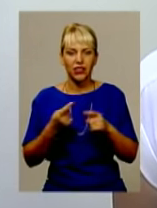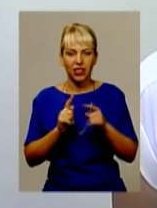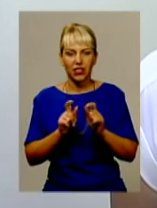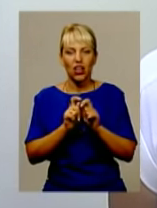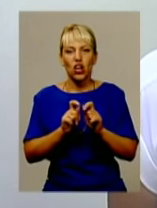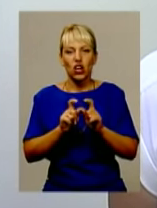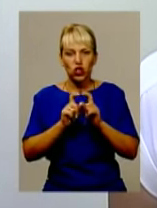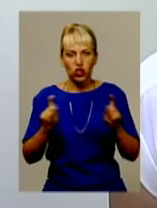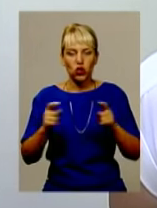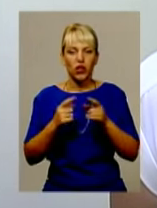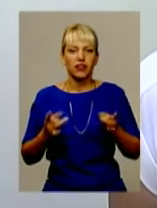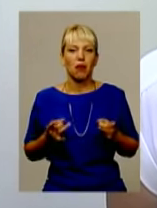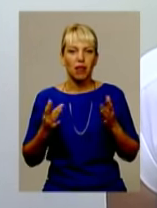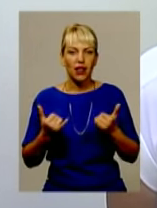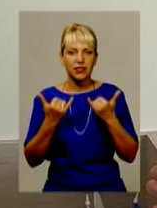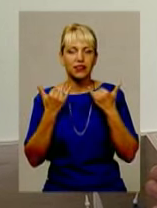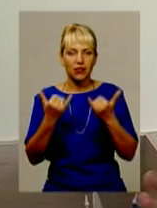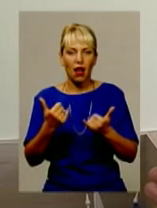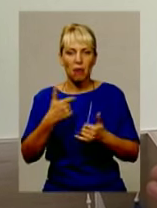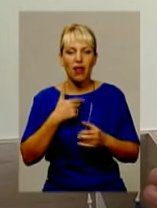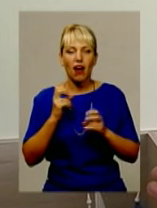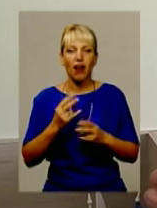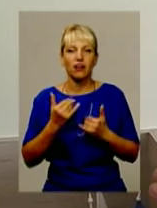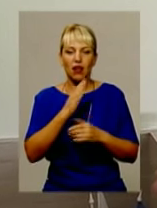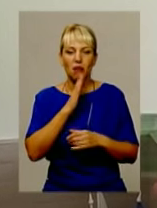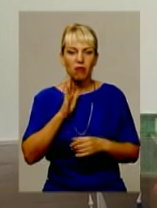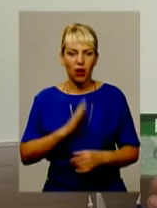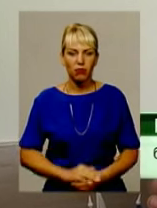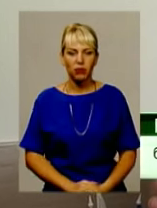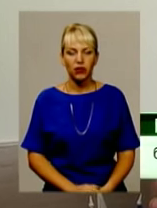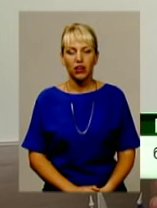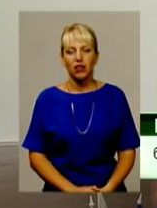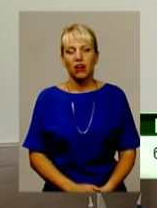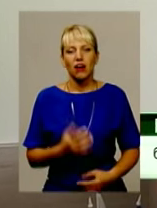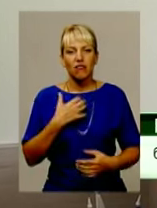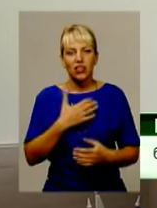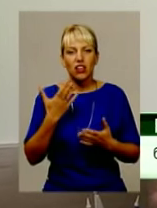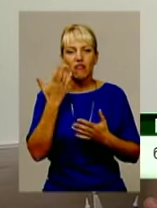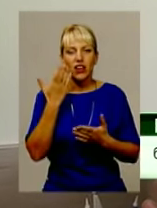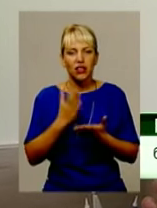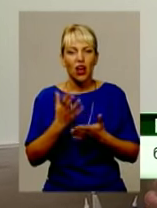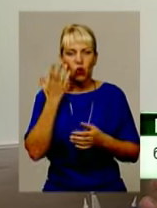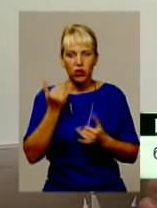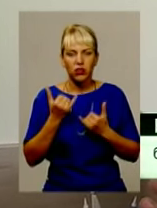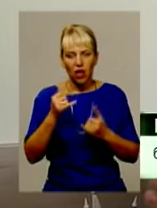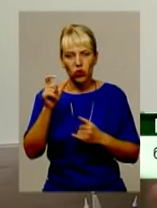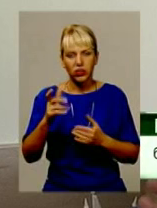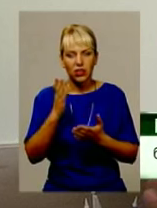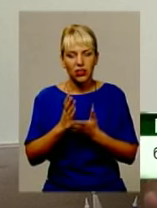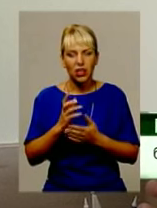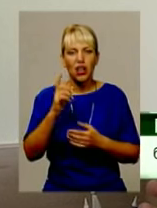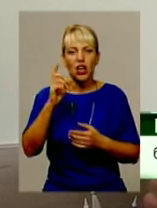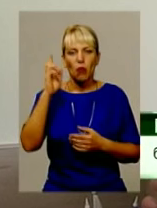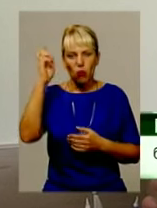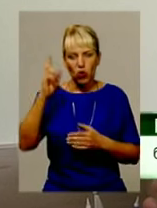– це просто дійсно праздник для мене, як для мамы. Справжнім фундаментом для людини є Слово Боже. І тому християнські істини мають